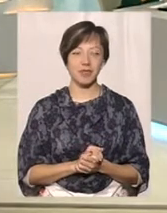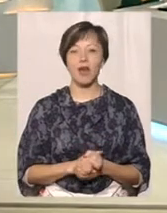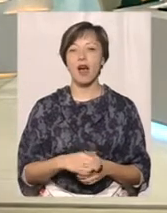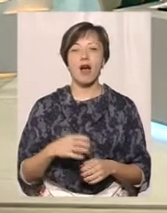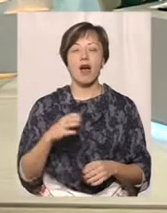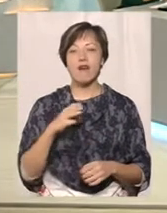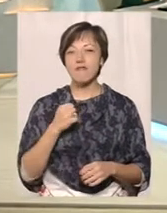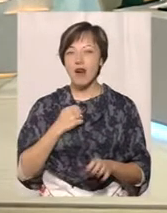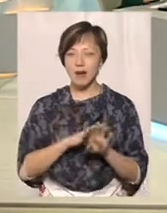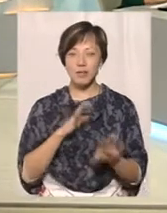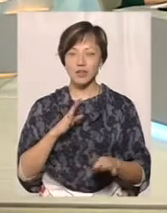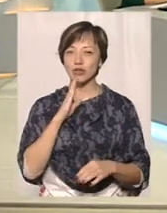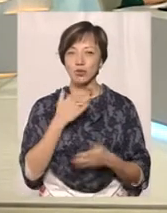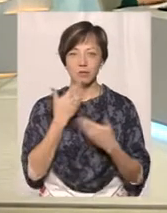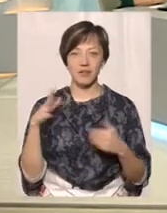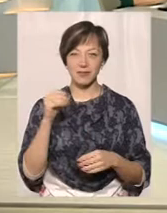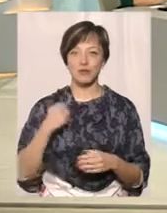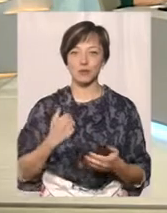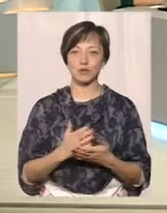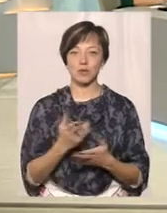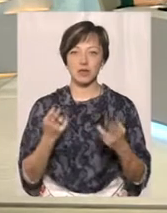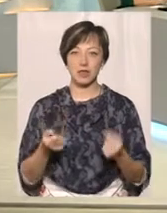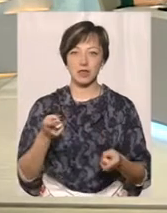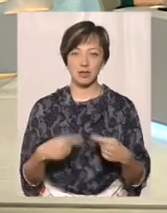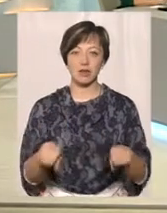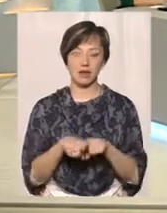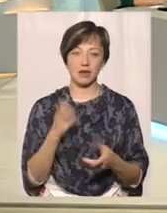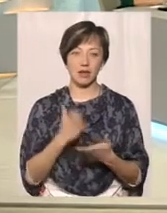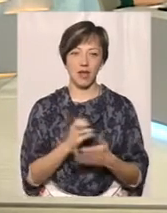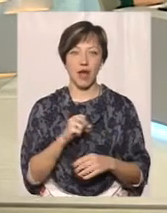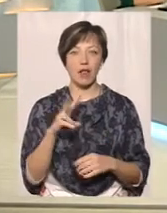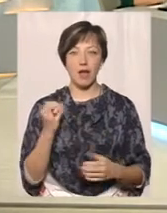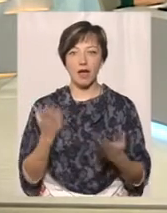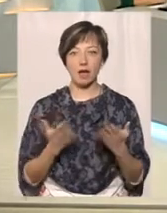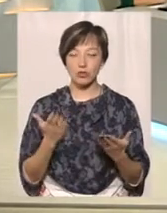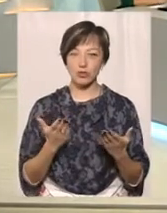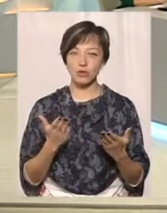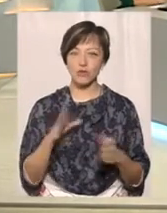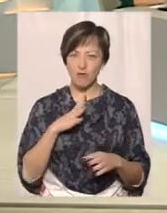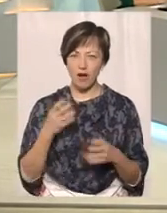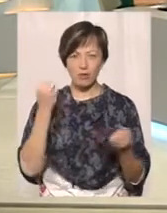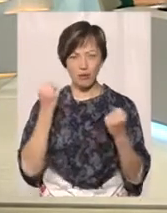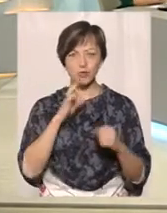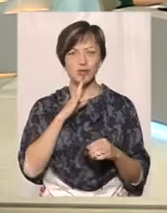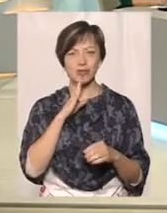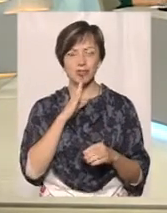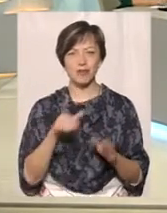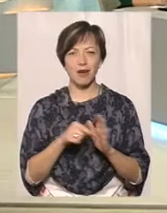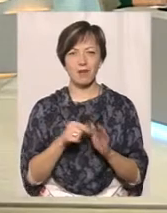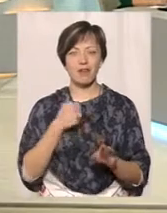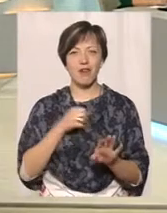ми всі військовослужбовці. Це так і є? Так воно і є, дійсно так воно і є. Але от якщо чесно, буває трохи клопоти з жінками в армії?